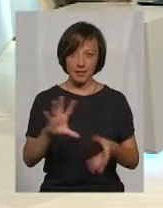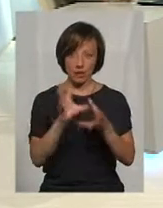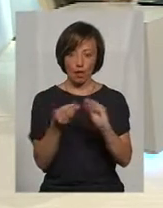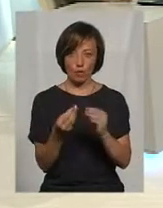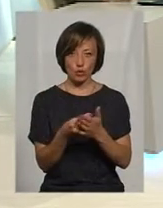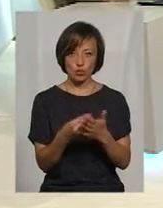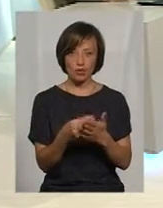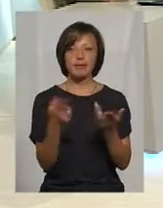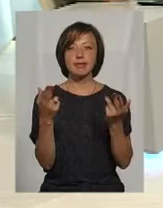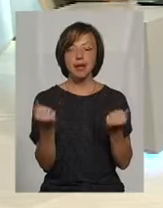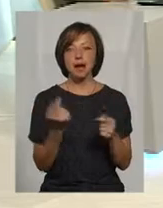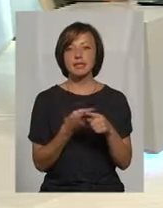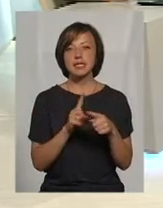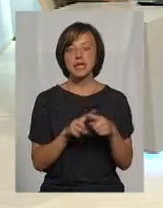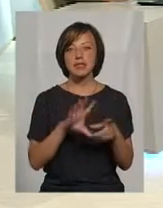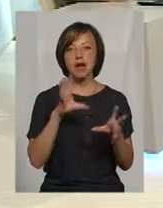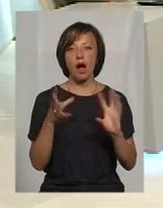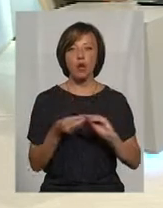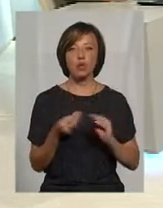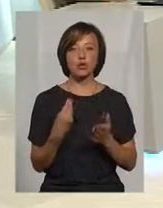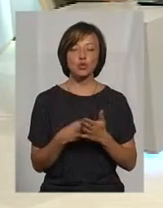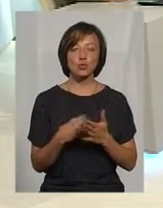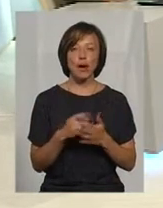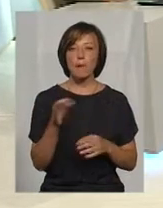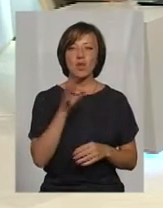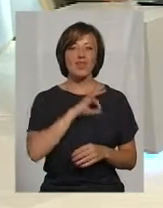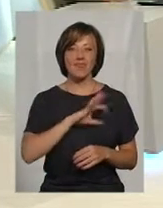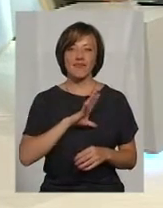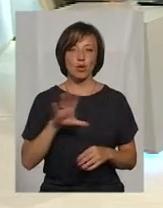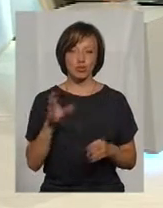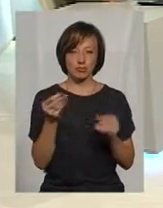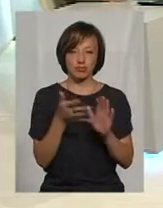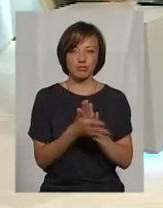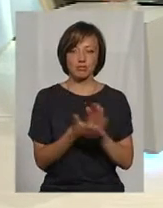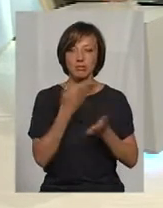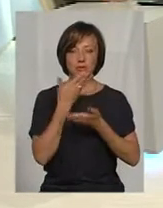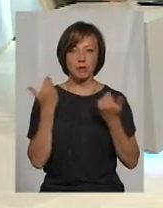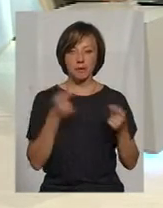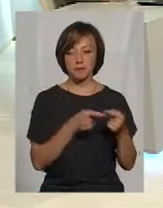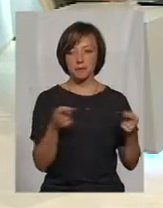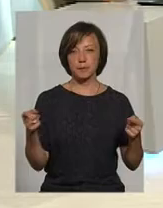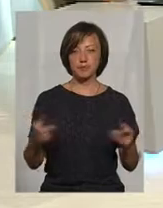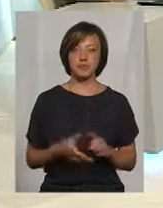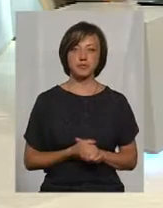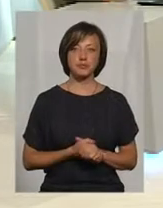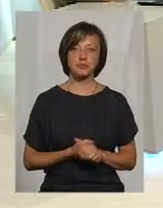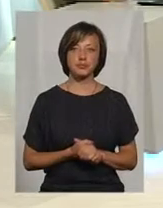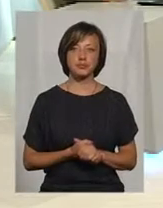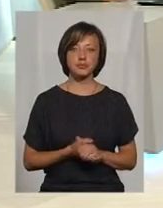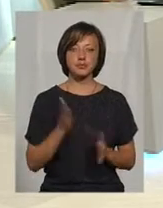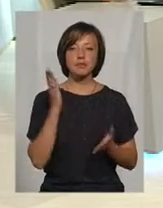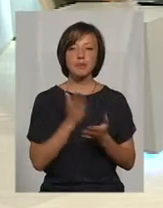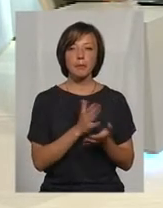сума. Так, це загалом сума щодо невикористаної субсидії протягом цього періоду. Є докладна